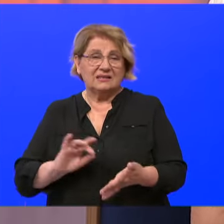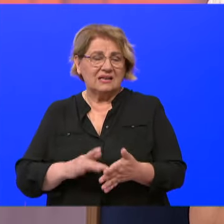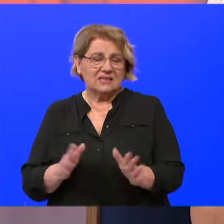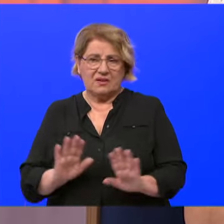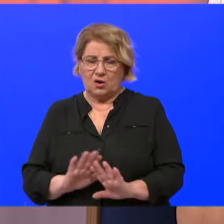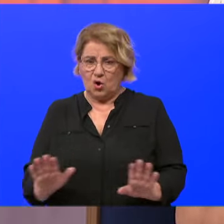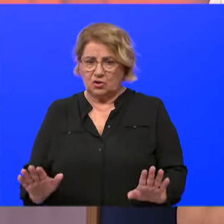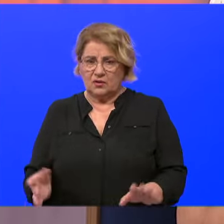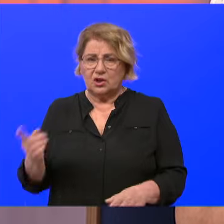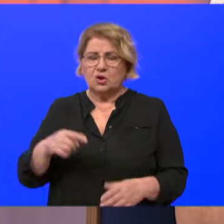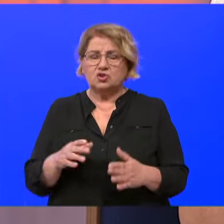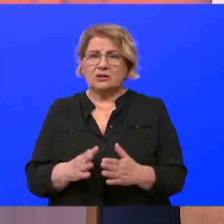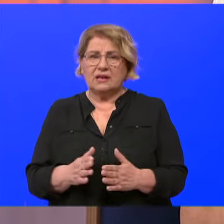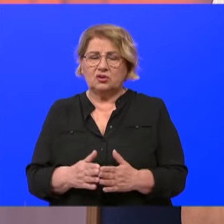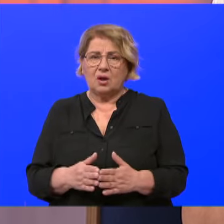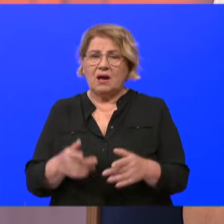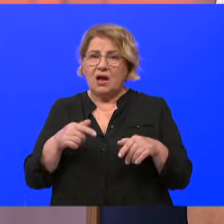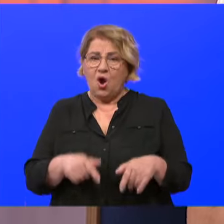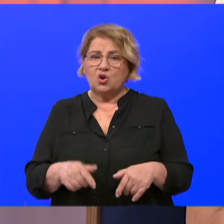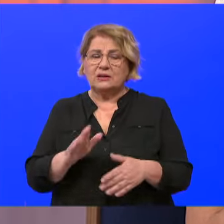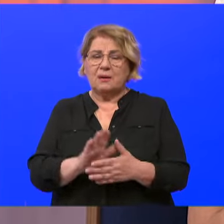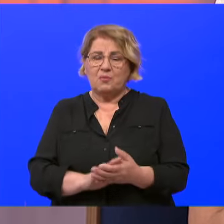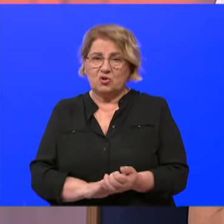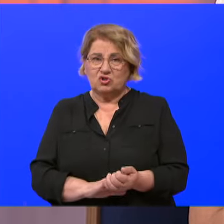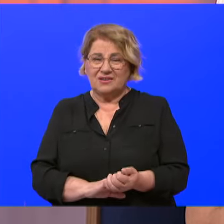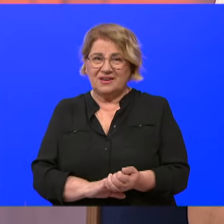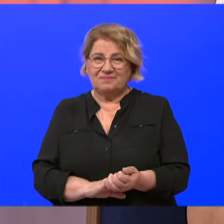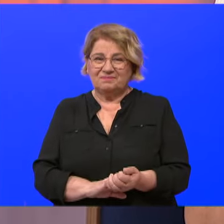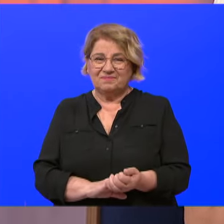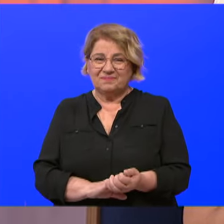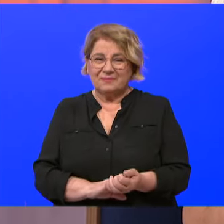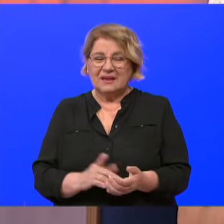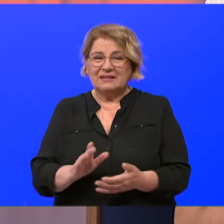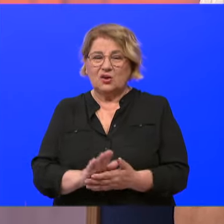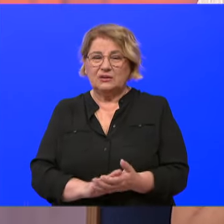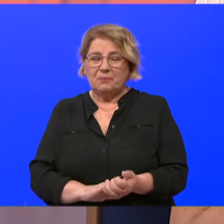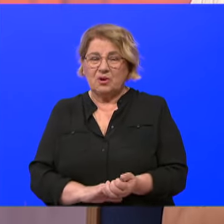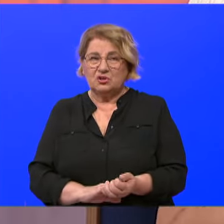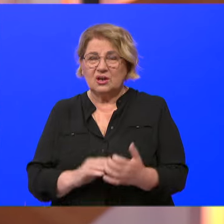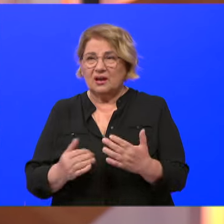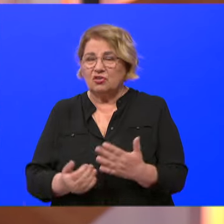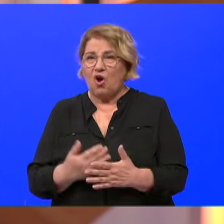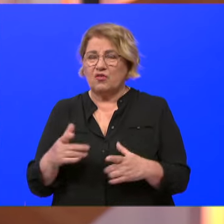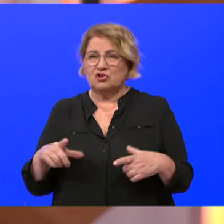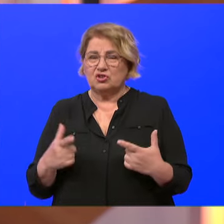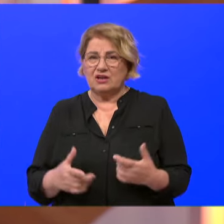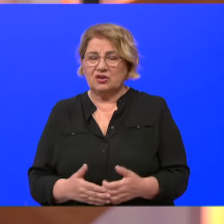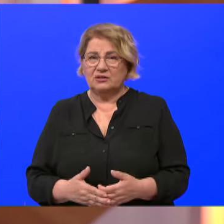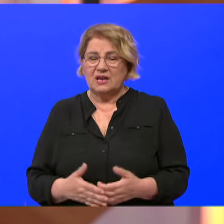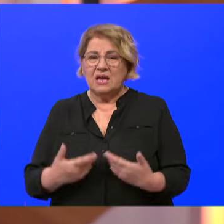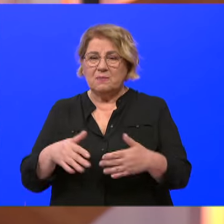odradite i dođete doma, tek onda počinje, tek onda je neki novi život. Dakle,